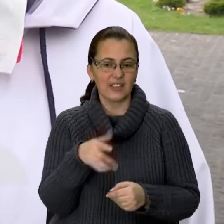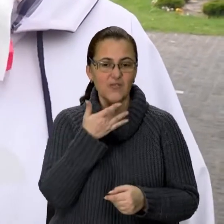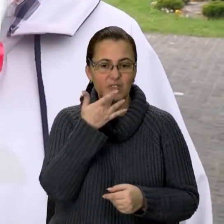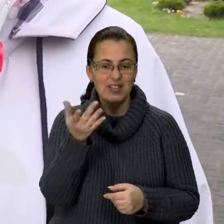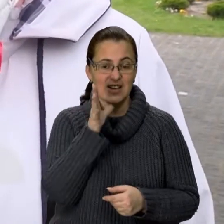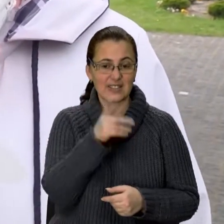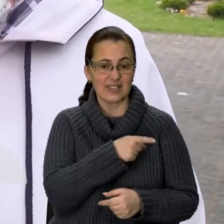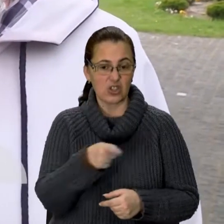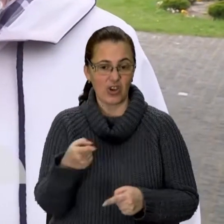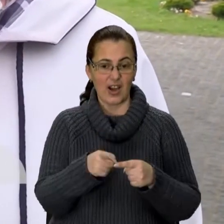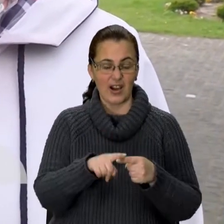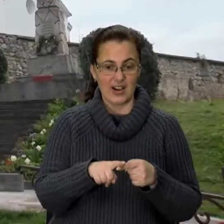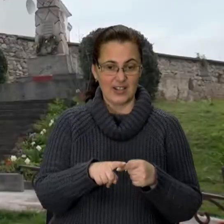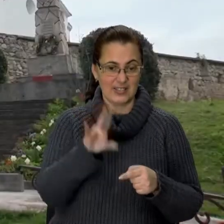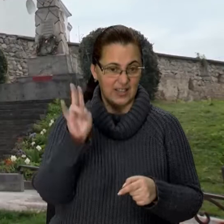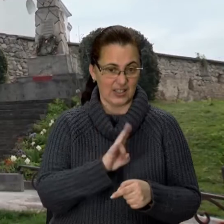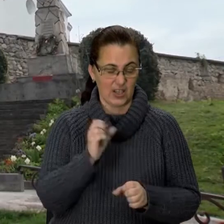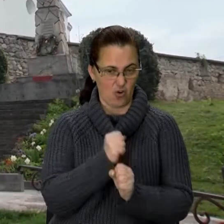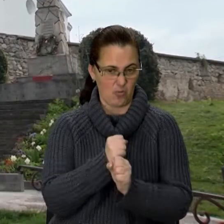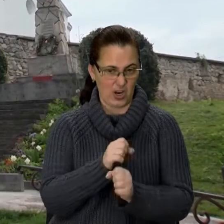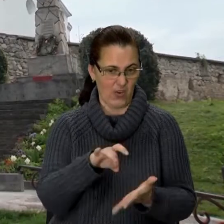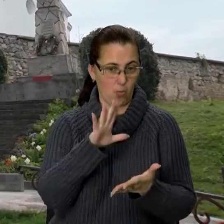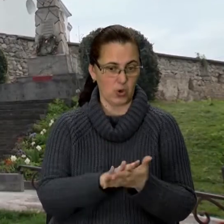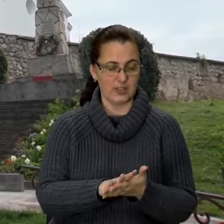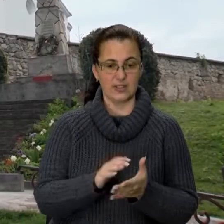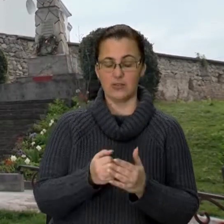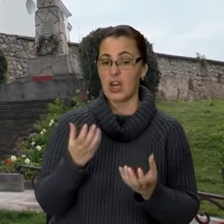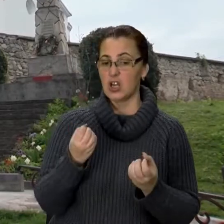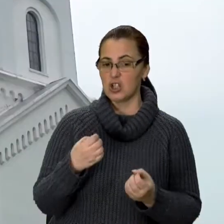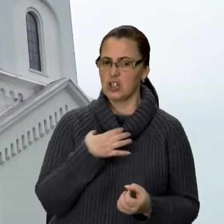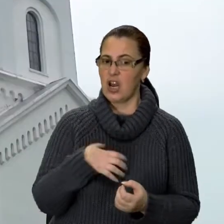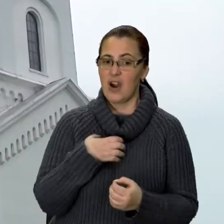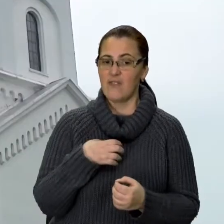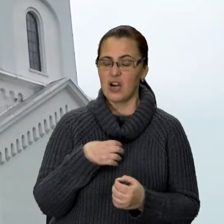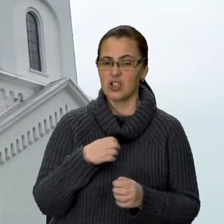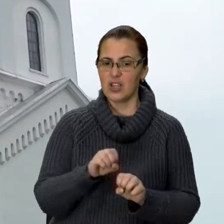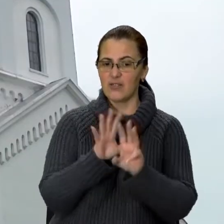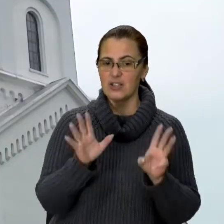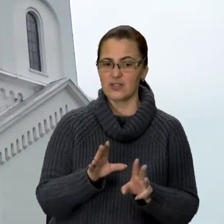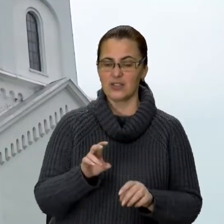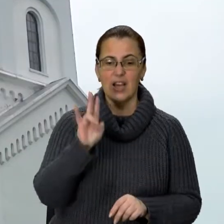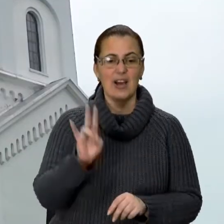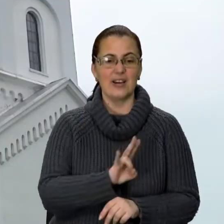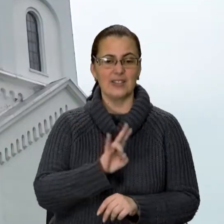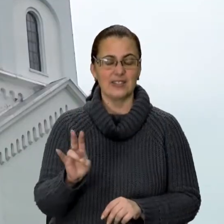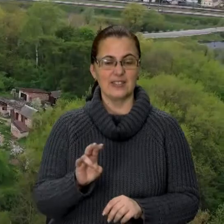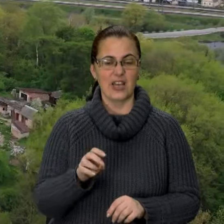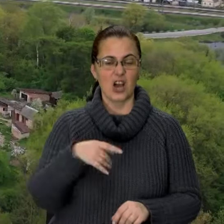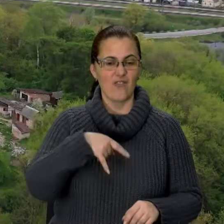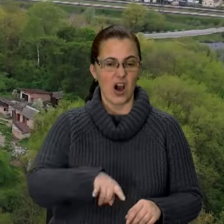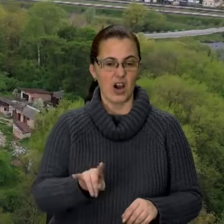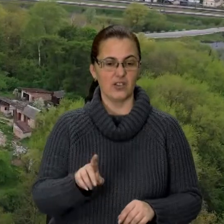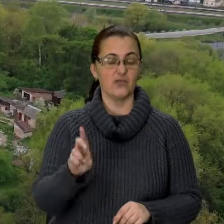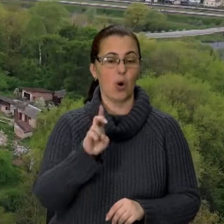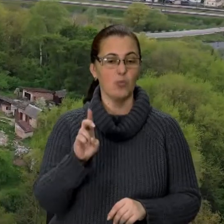той костел працював постійно. Не оминайте ще одну важливу святиню. Церква Різдва Богородиці височіє над містом.